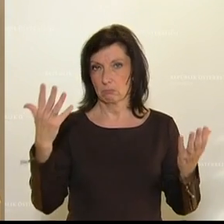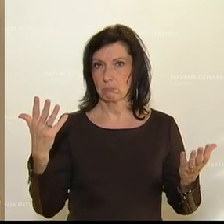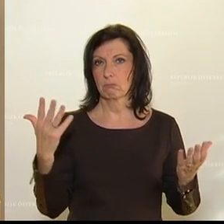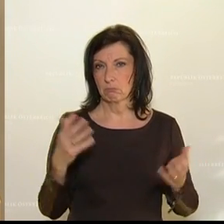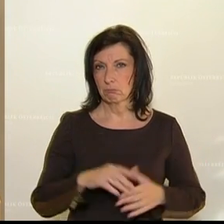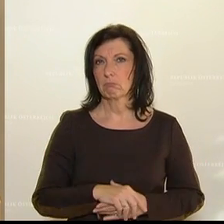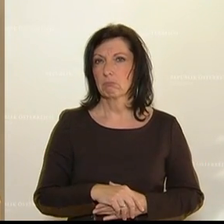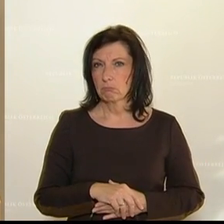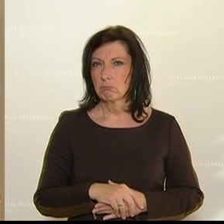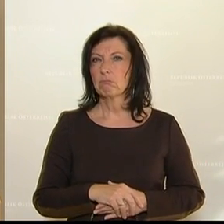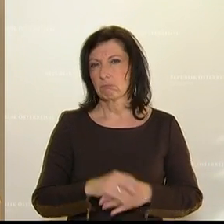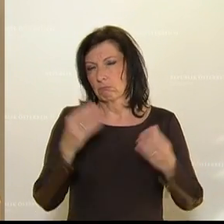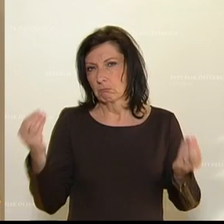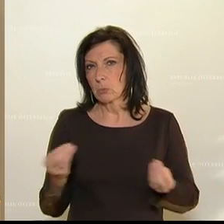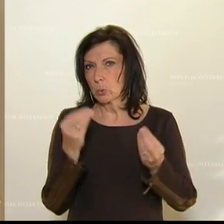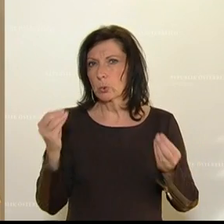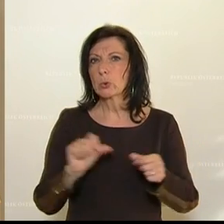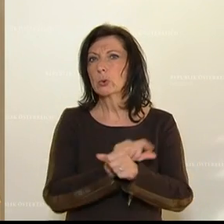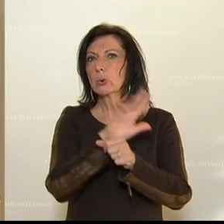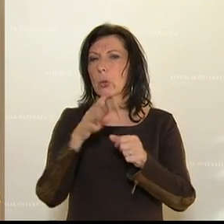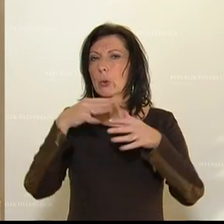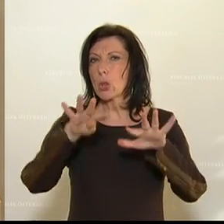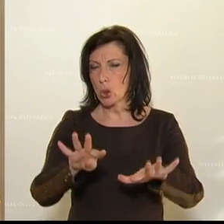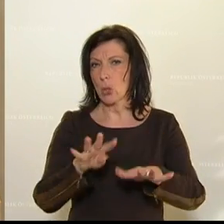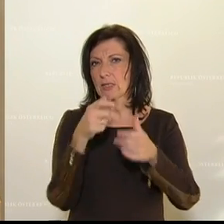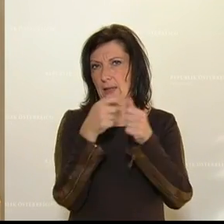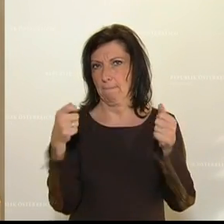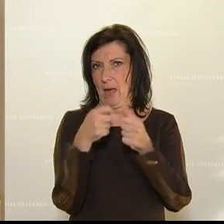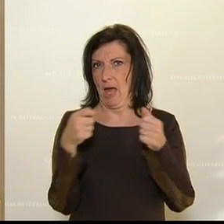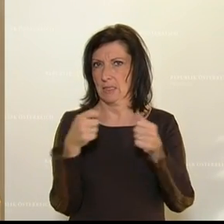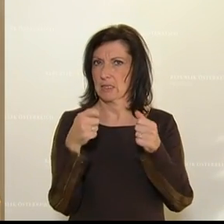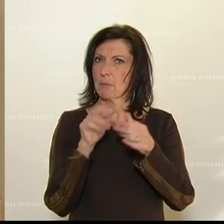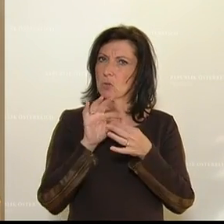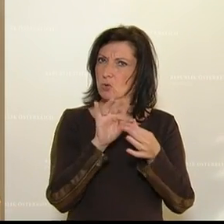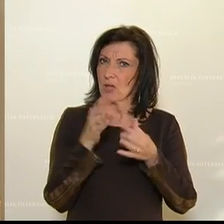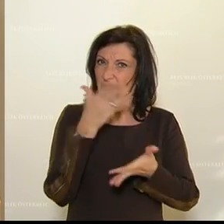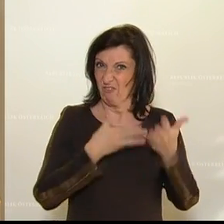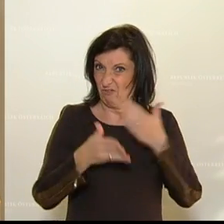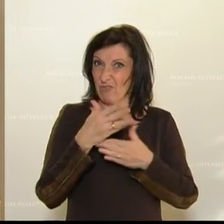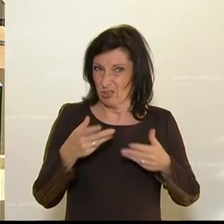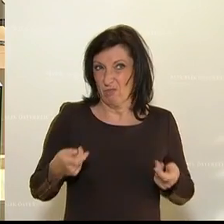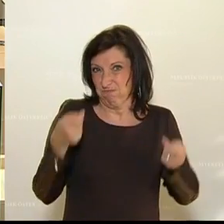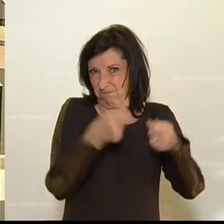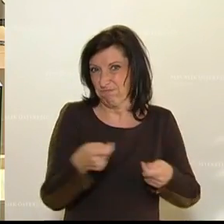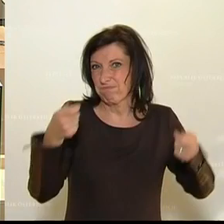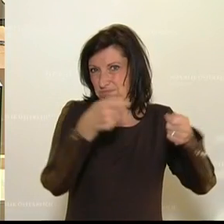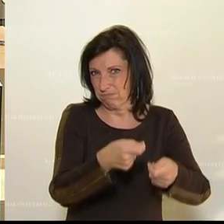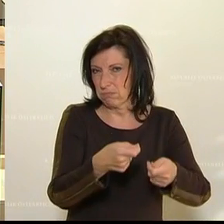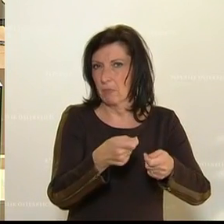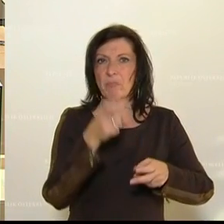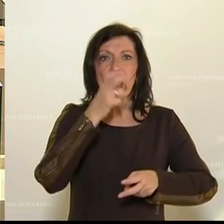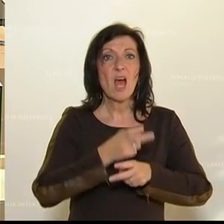aus Covid-19-Maßnahmen im Bereich der Wirtschaftsförderung. Wie mit dem